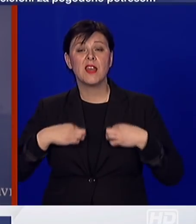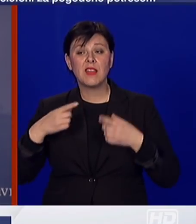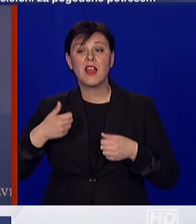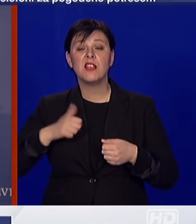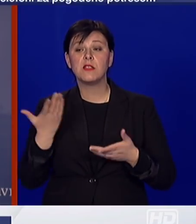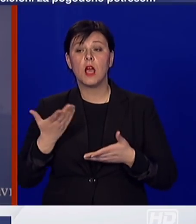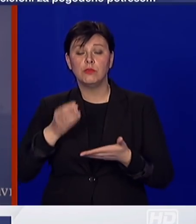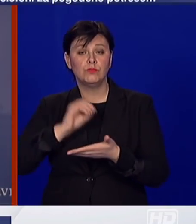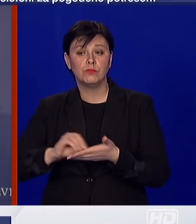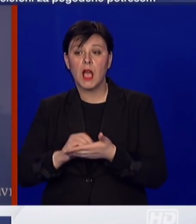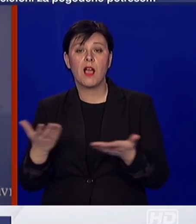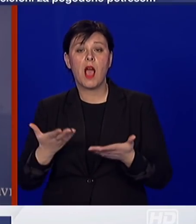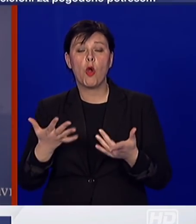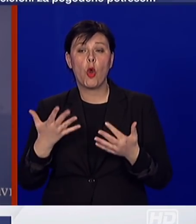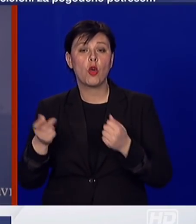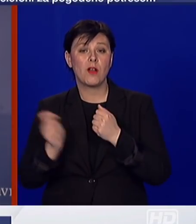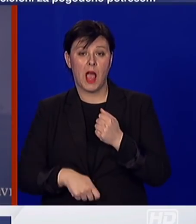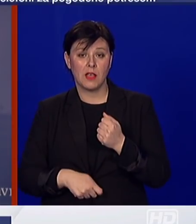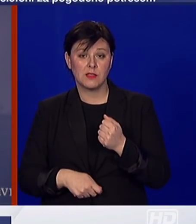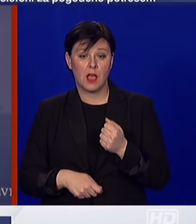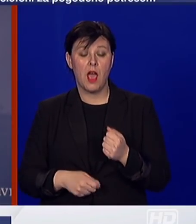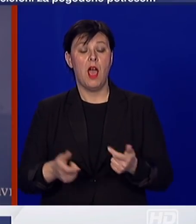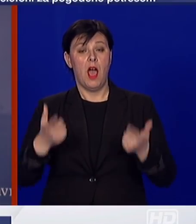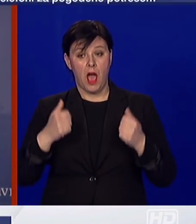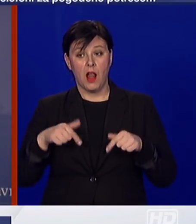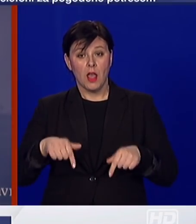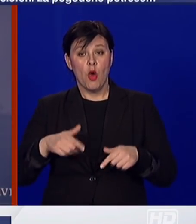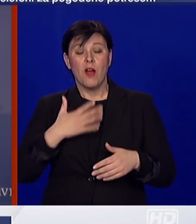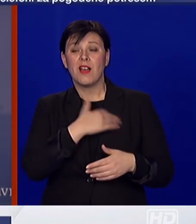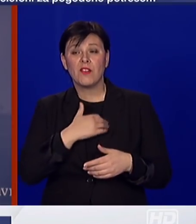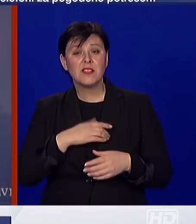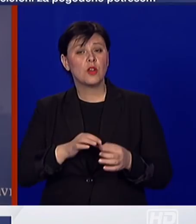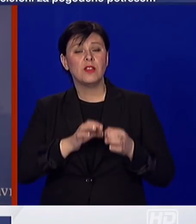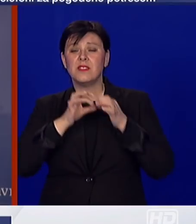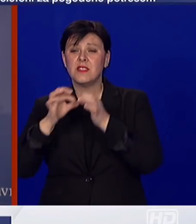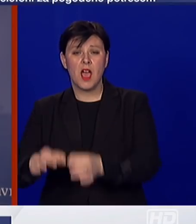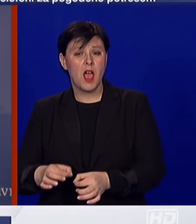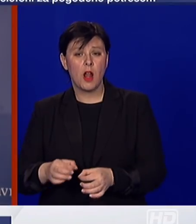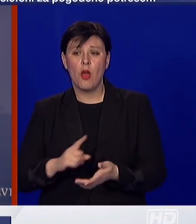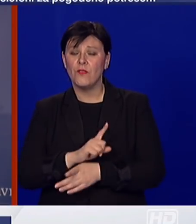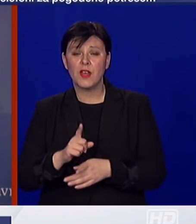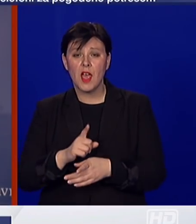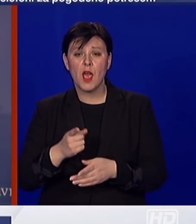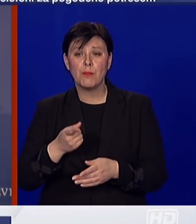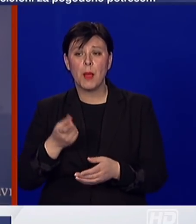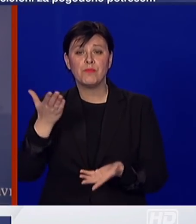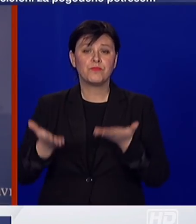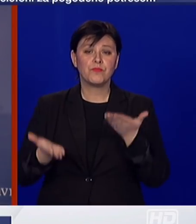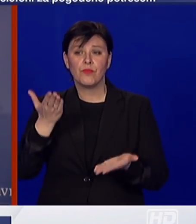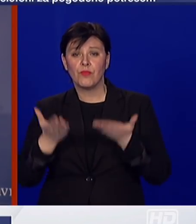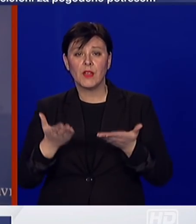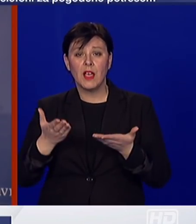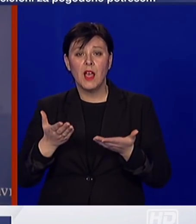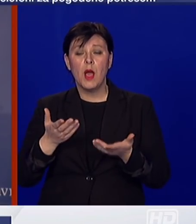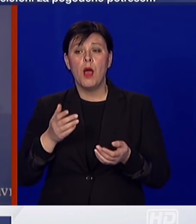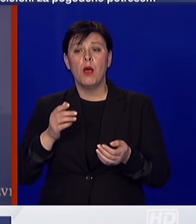Međutim, mi u Hrvatskoj cijelo vrijeme balansiramo svaki naš